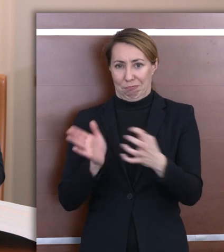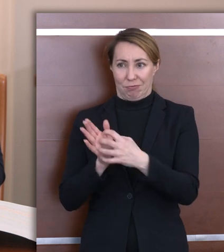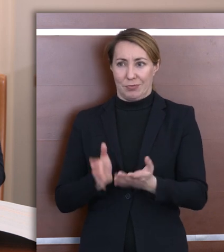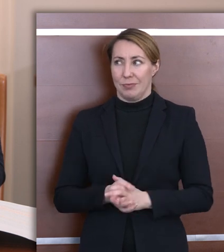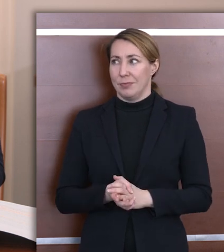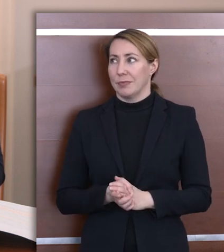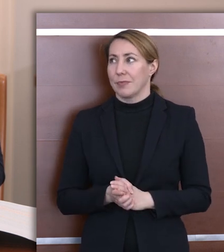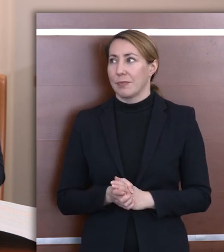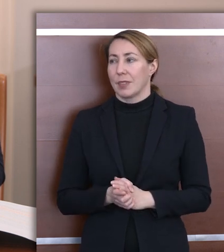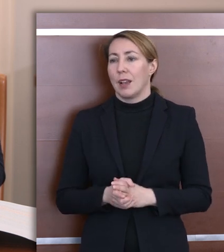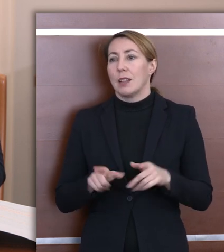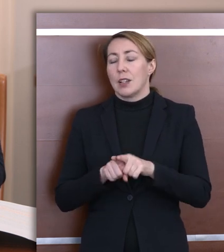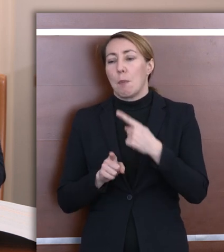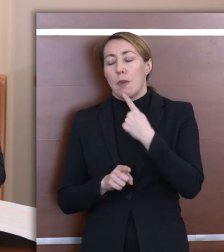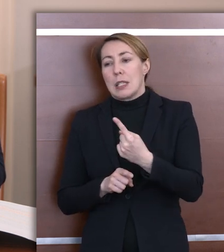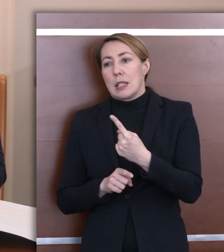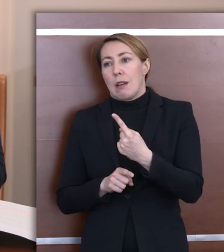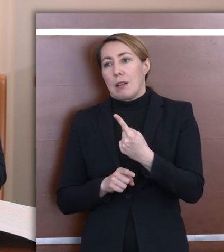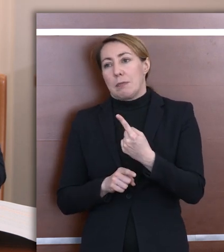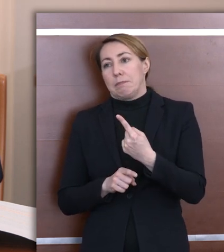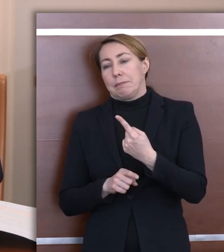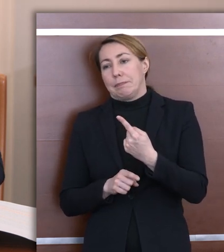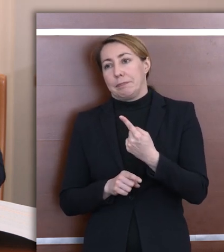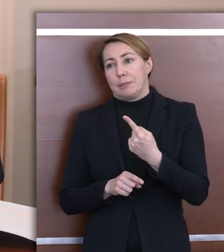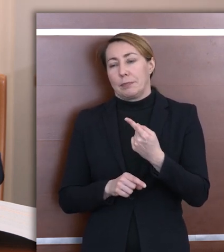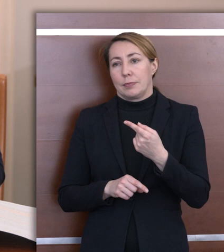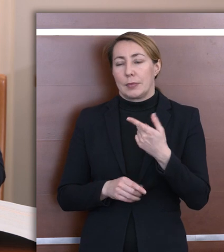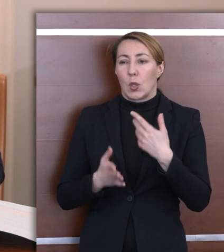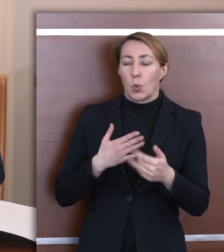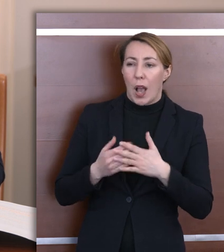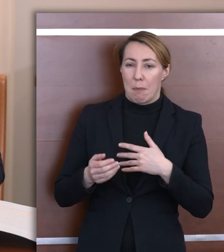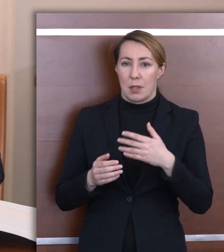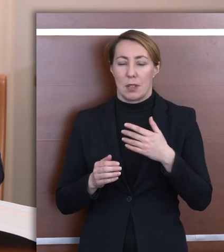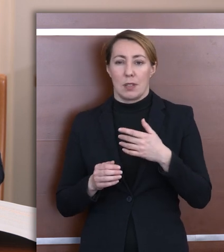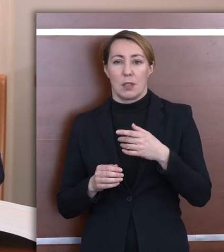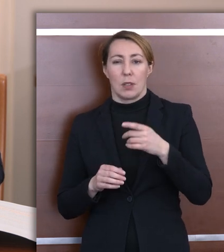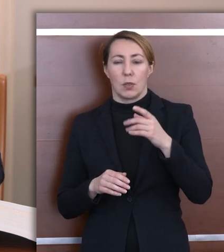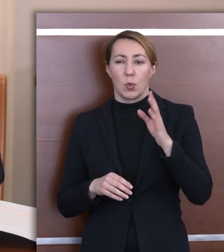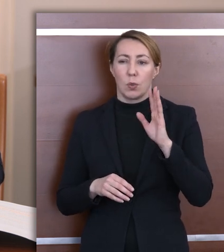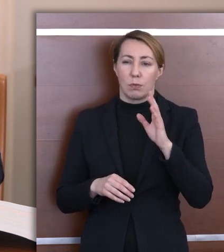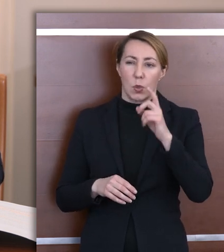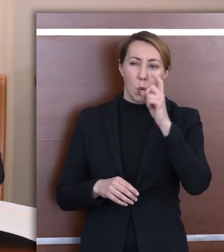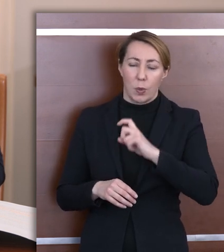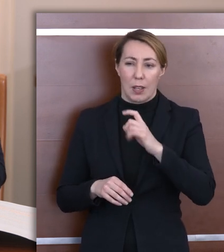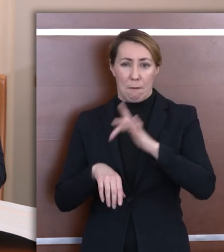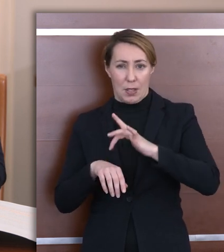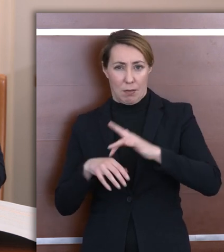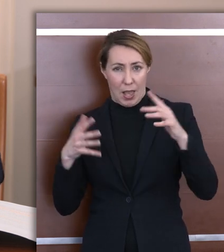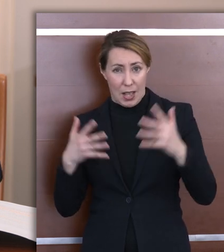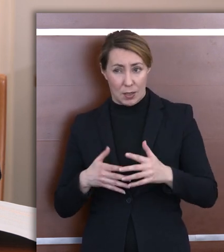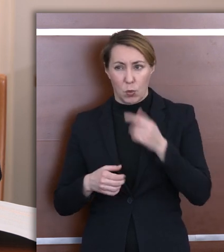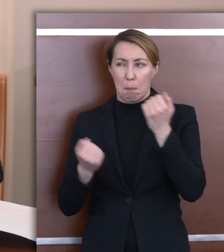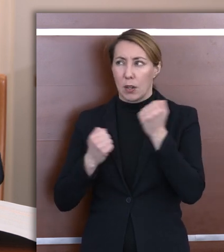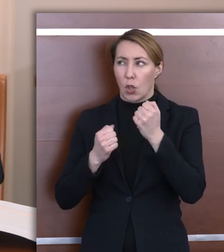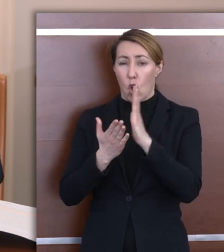Wspominałam o niekorzystnych, czy o niedobrych, słabych wynikach egzaminów. Bardzo uśrednione